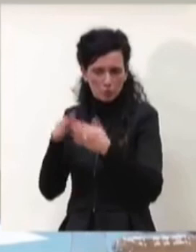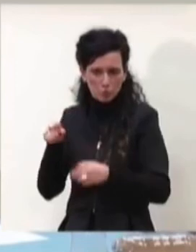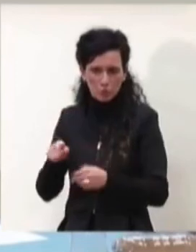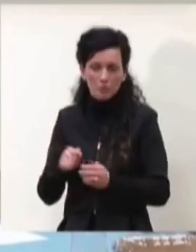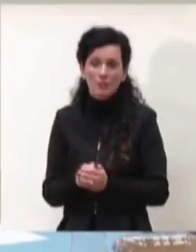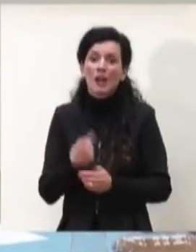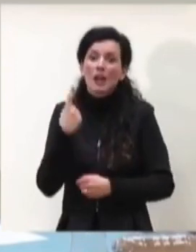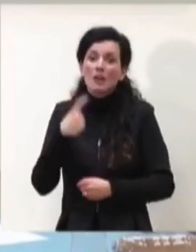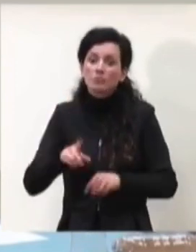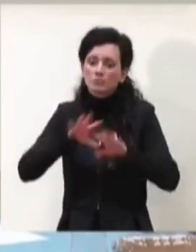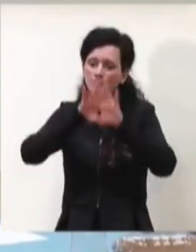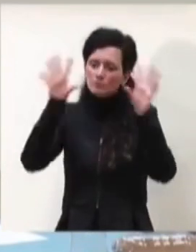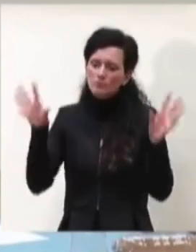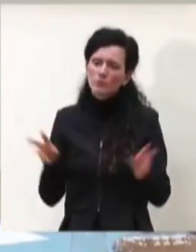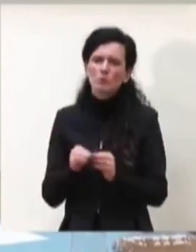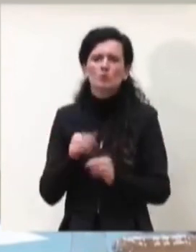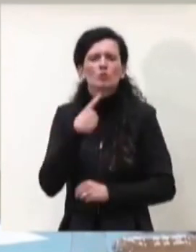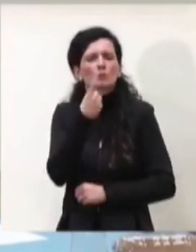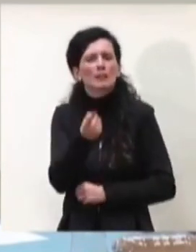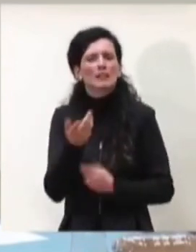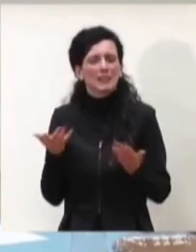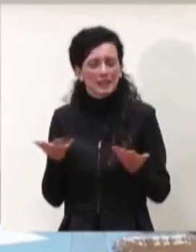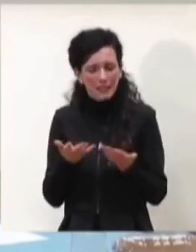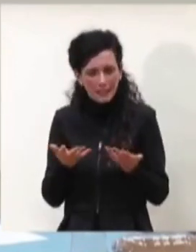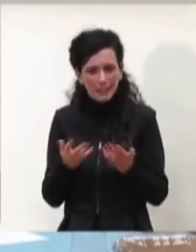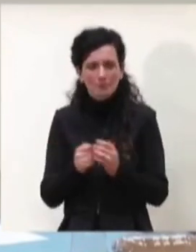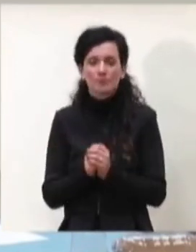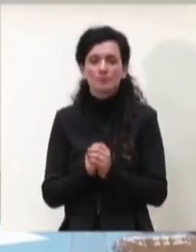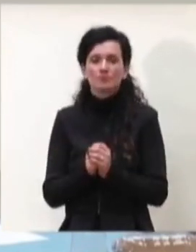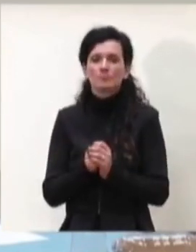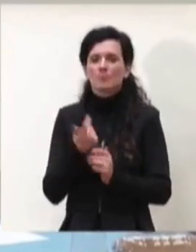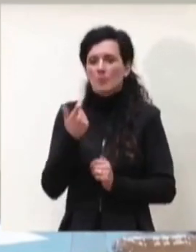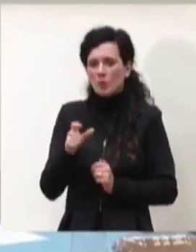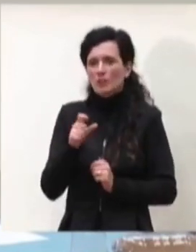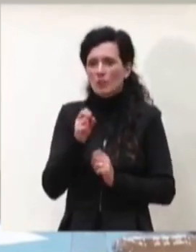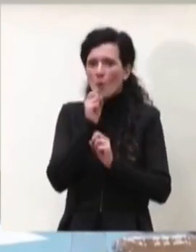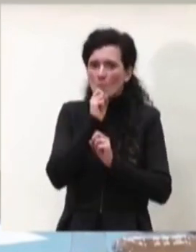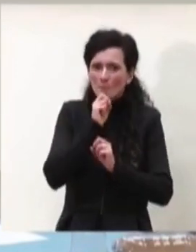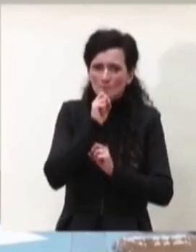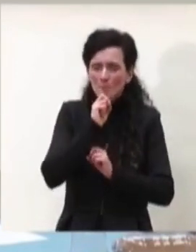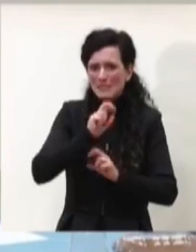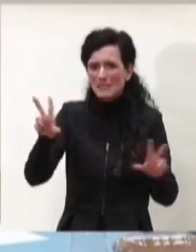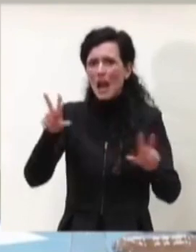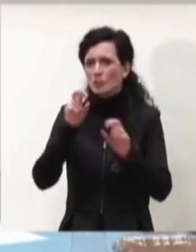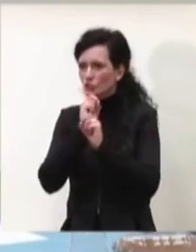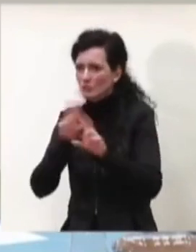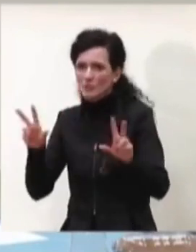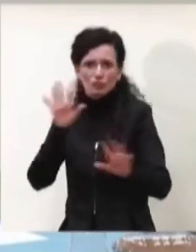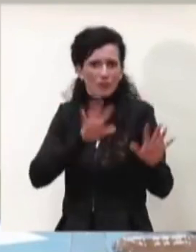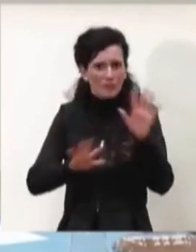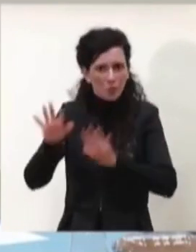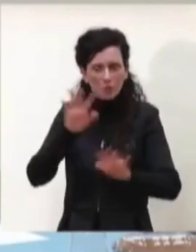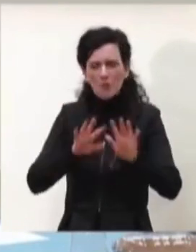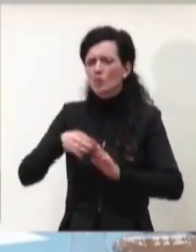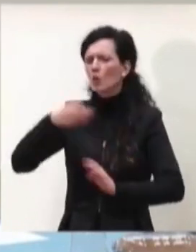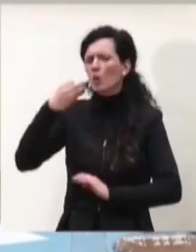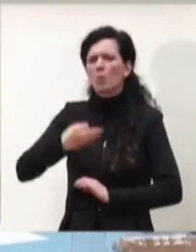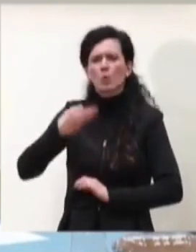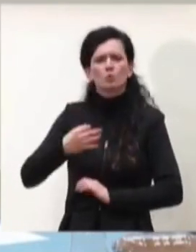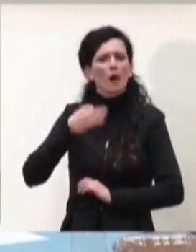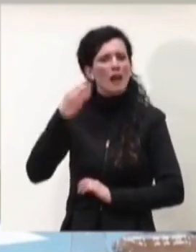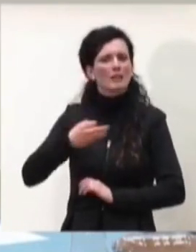dei messaggi che sono stati forniti in maniera assolutamente puntuale dal Professor Brusaferro